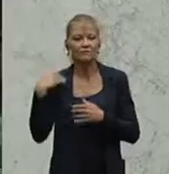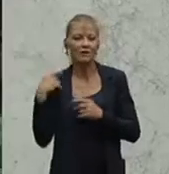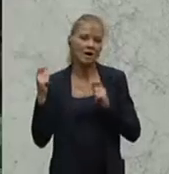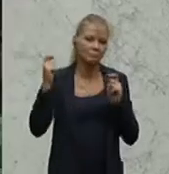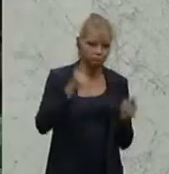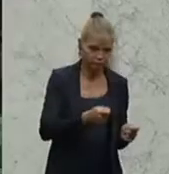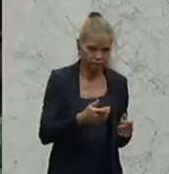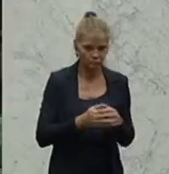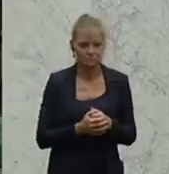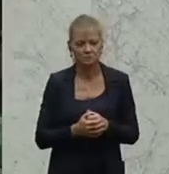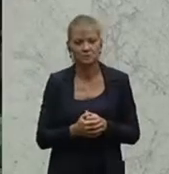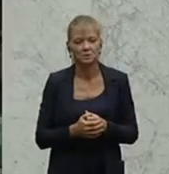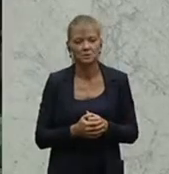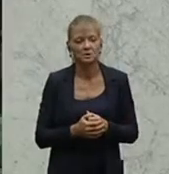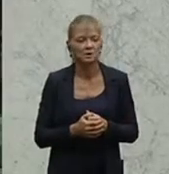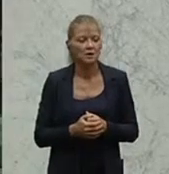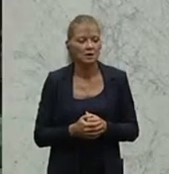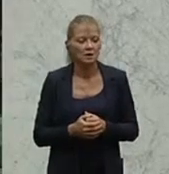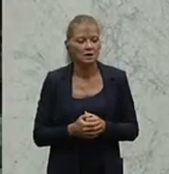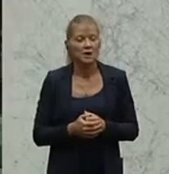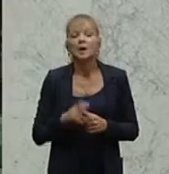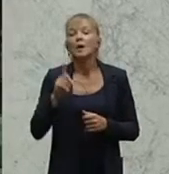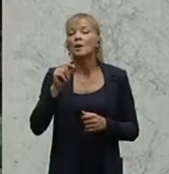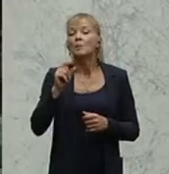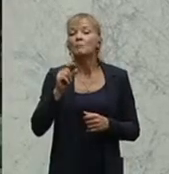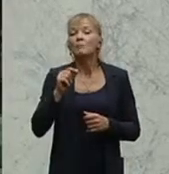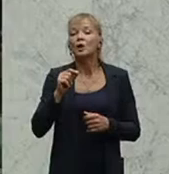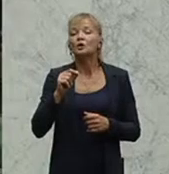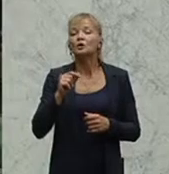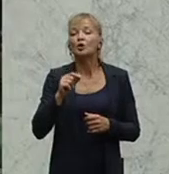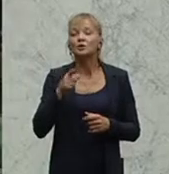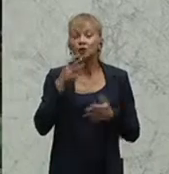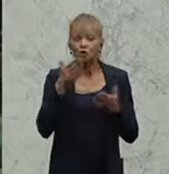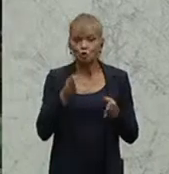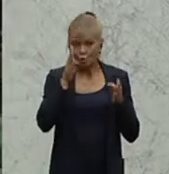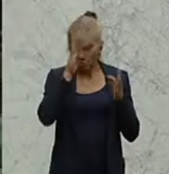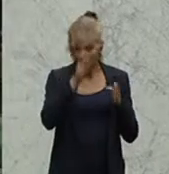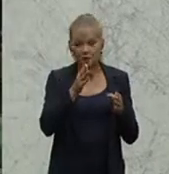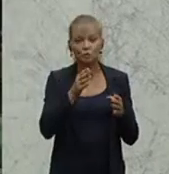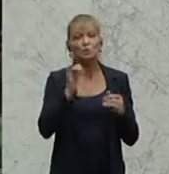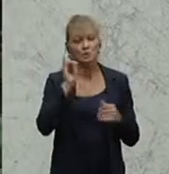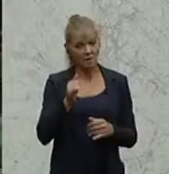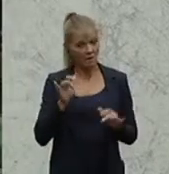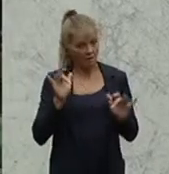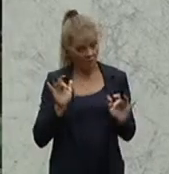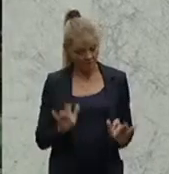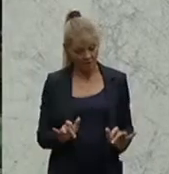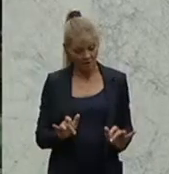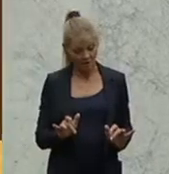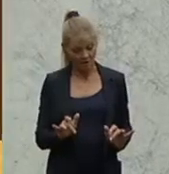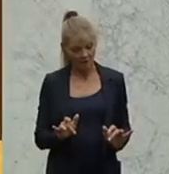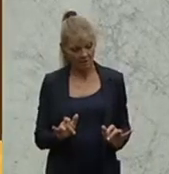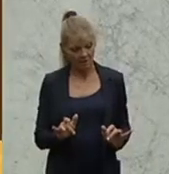Bevollmächtigten eingeräumt werden. Das heißt, es wird sehr wohl in diese Richtung etwas geben. Die Kernfrage halte ich mit dem